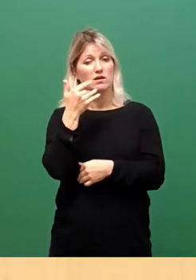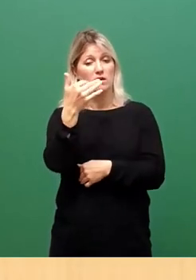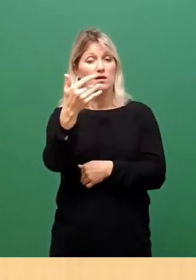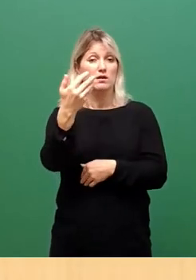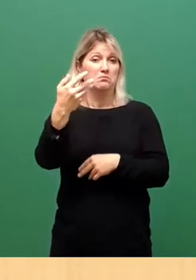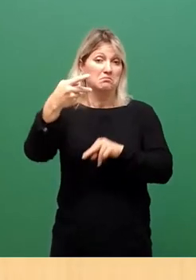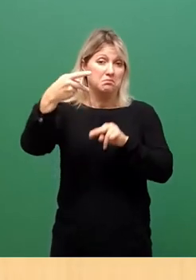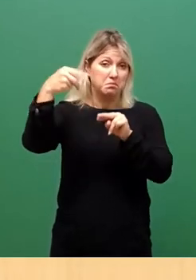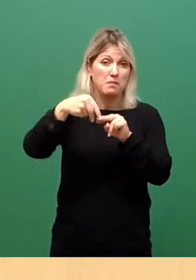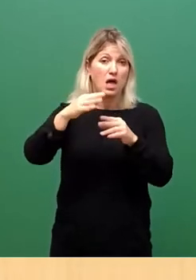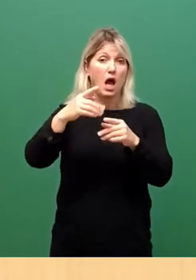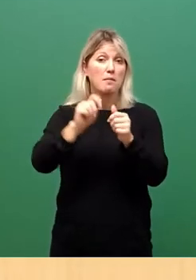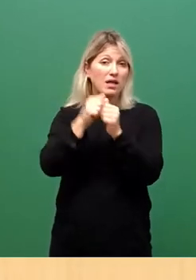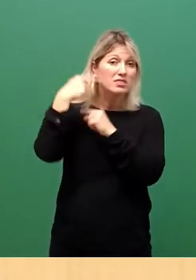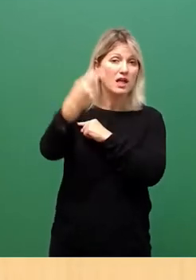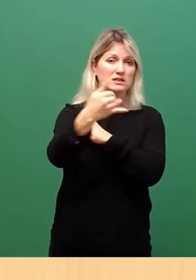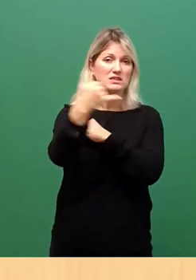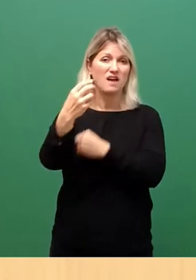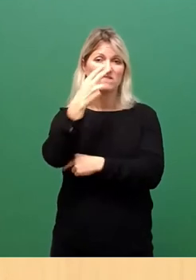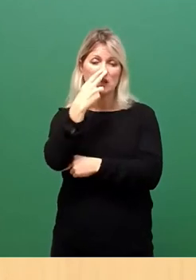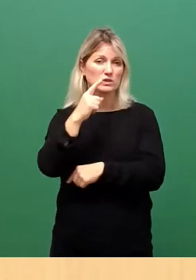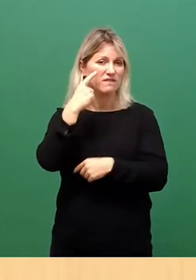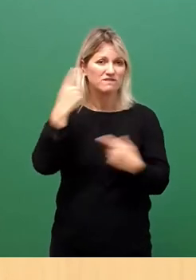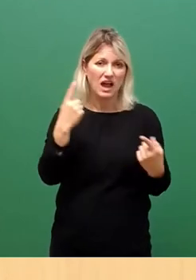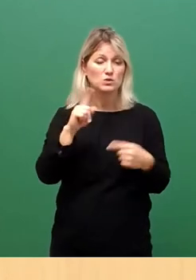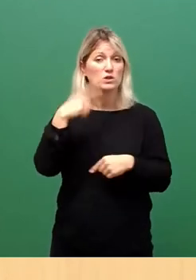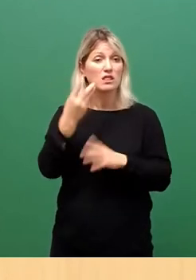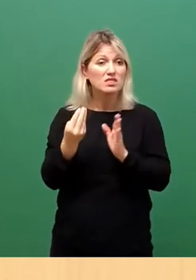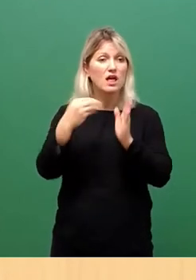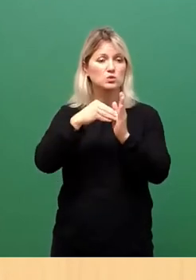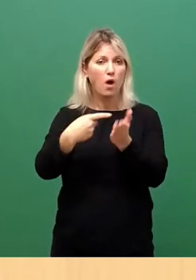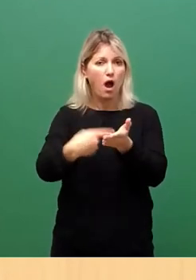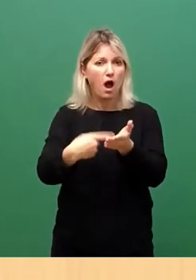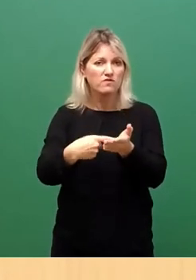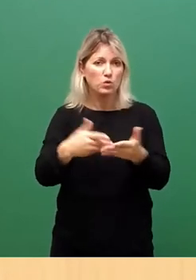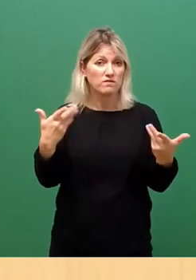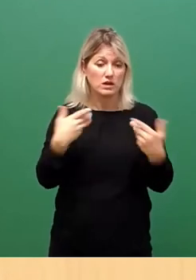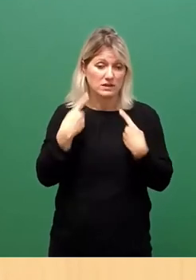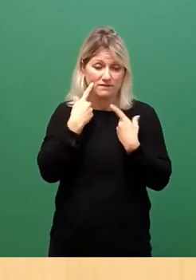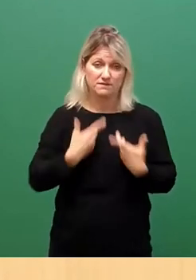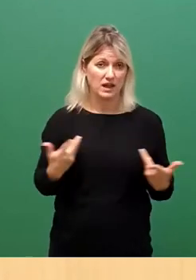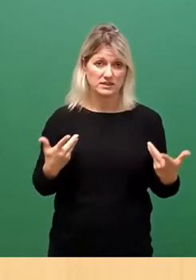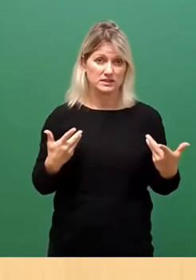nächsten Jahr so aussieht und was dann an zusätzlichen Anforderungen noch kommt. Herr Lichti, bitte.